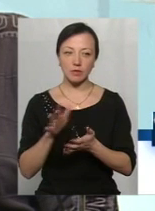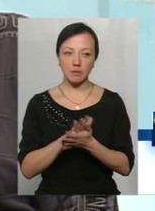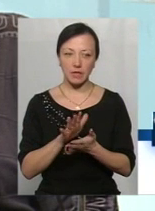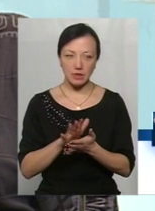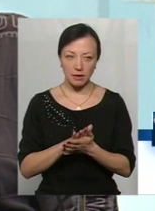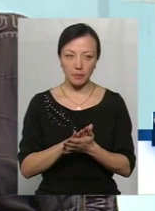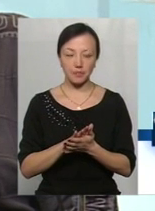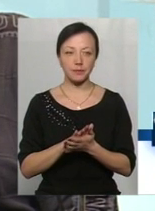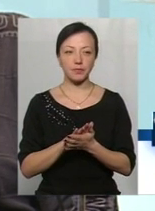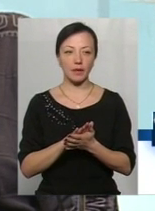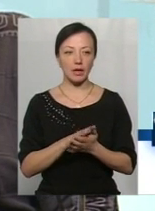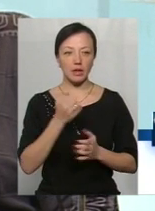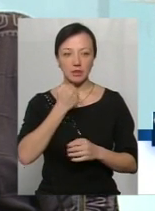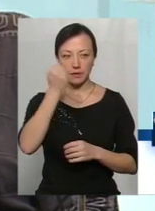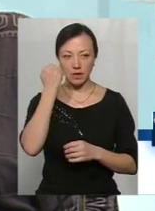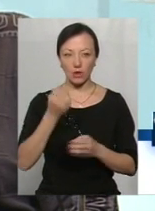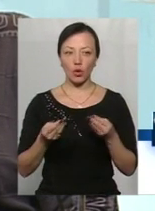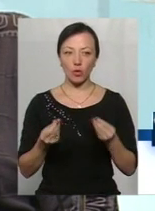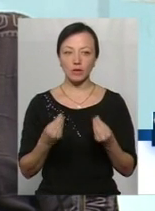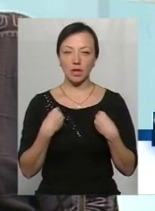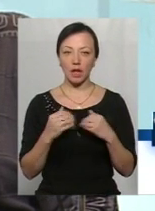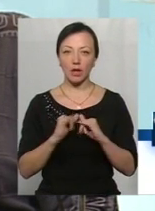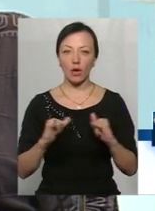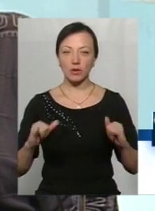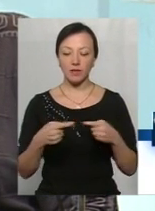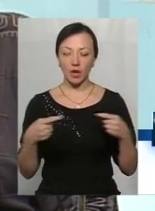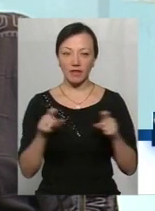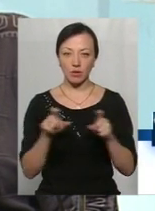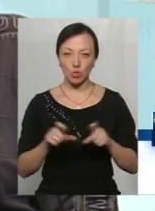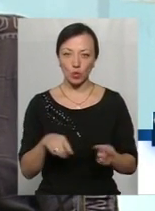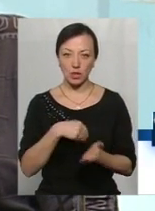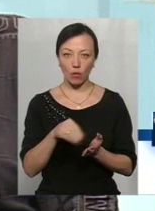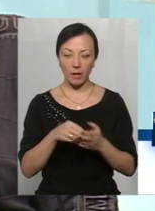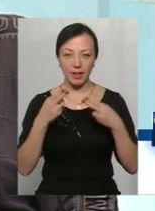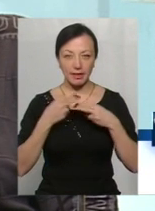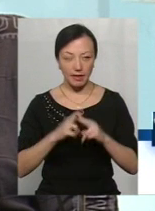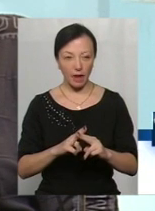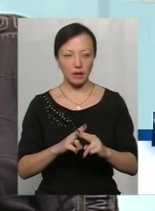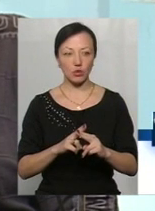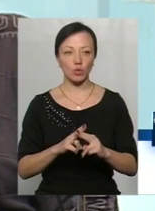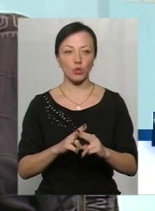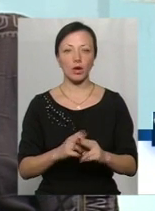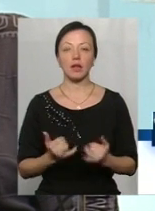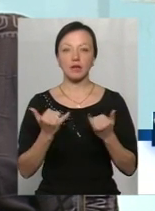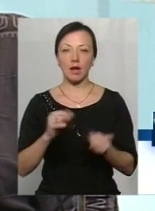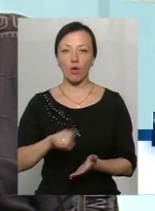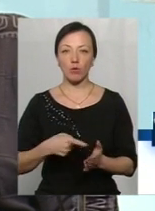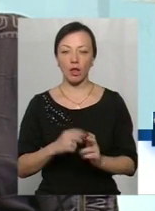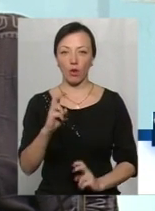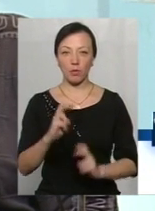Завдяки коштам, що нам надали на розвиток інфраструктури, ми закупили техніку для комунального підприємства. Ми вже